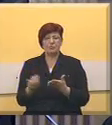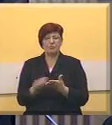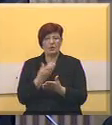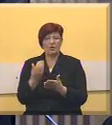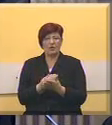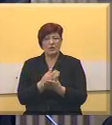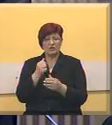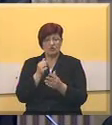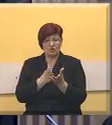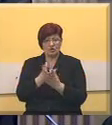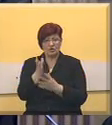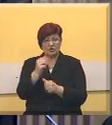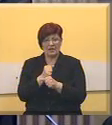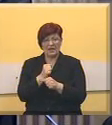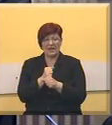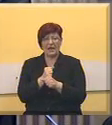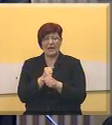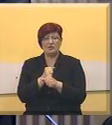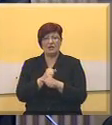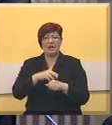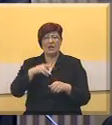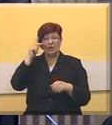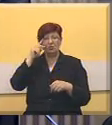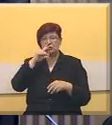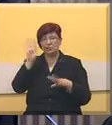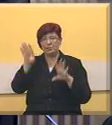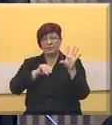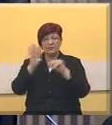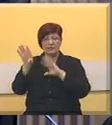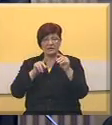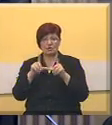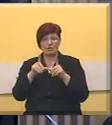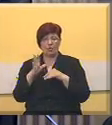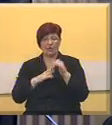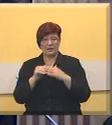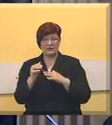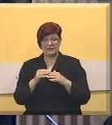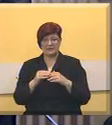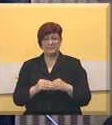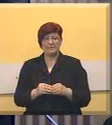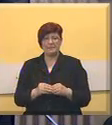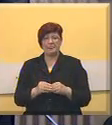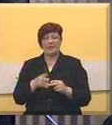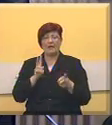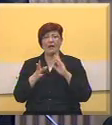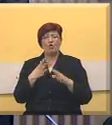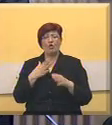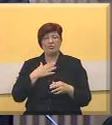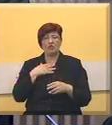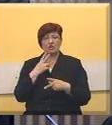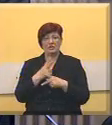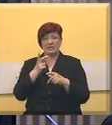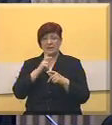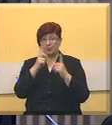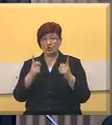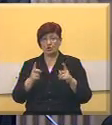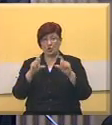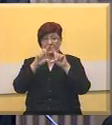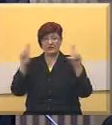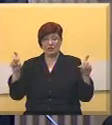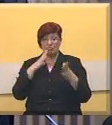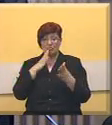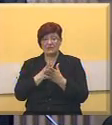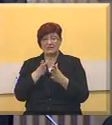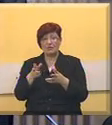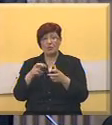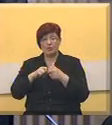delatnosti, intrasfera, naučnih saznanja u praksu. Kako u našoj zemlji ne postoji institucija koja se isključuje